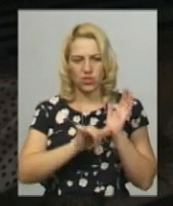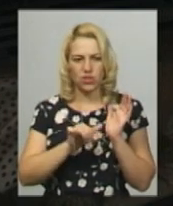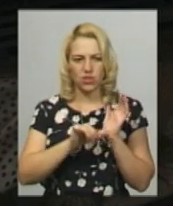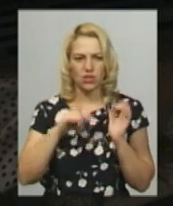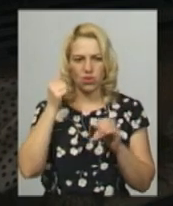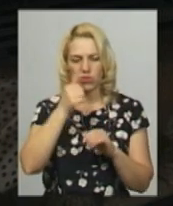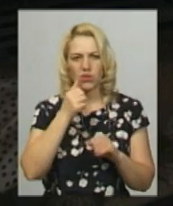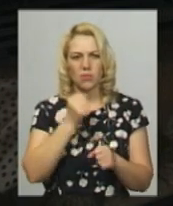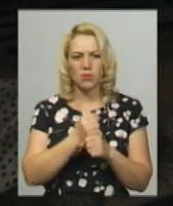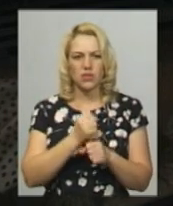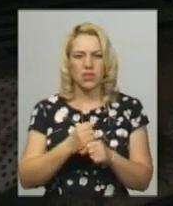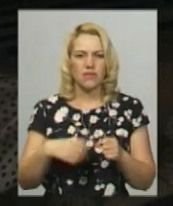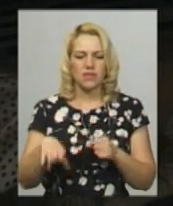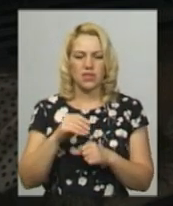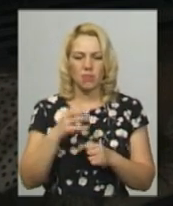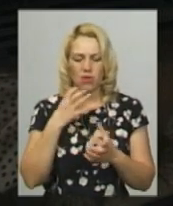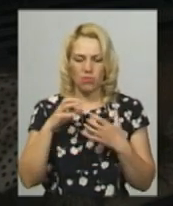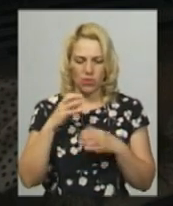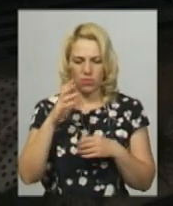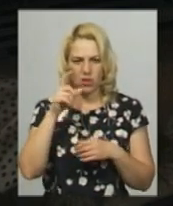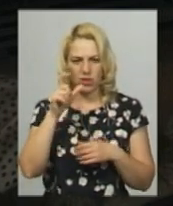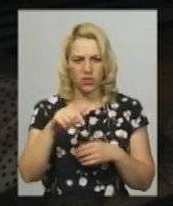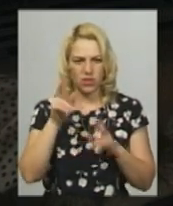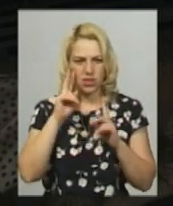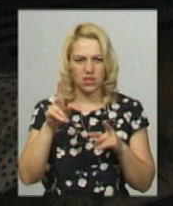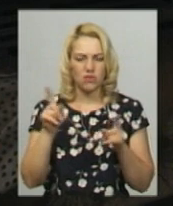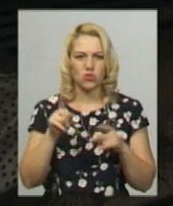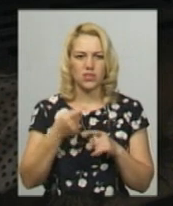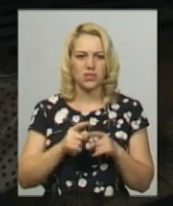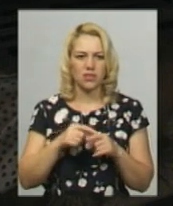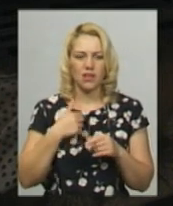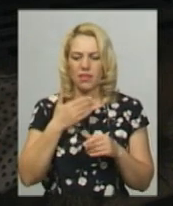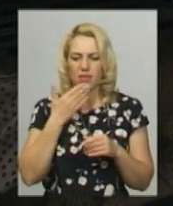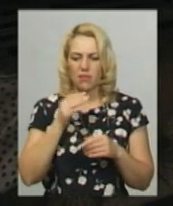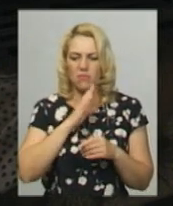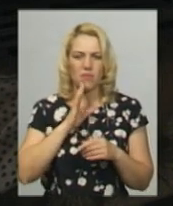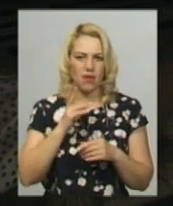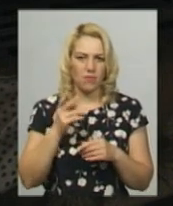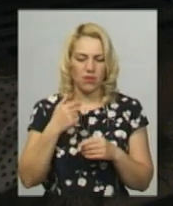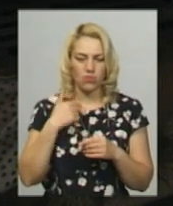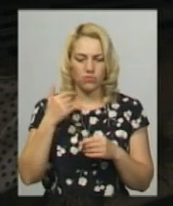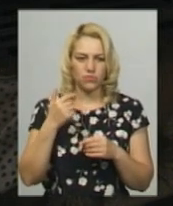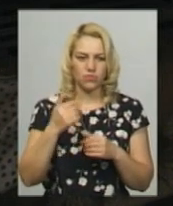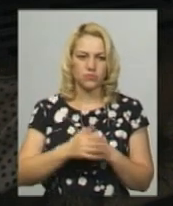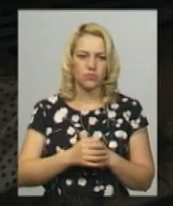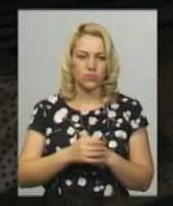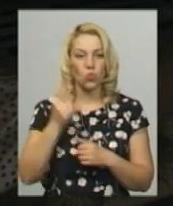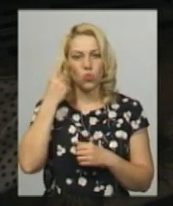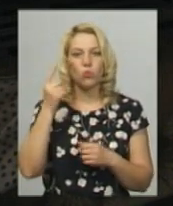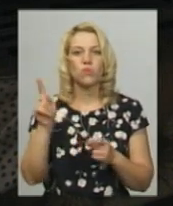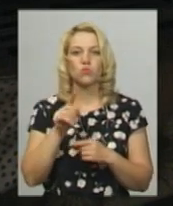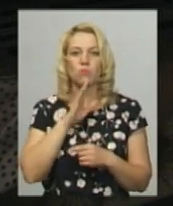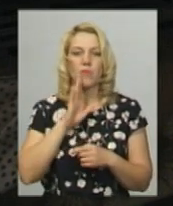життя проробив з опіками. Він спочатку не знав, що я йому не мама. Ми з ним зайшли в кабінет, і